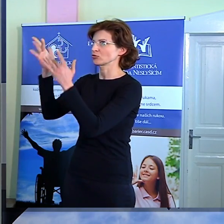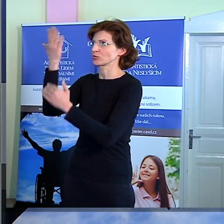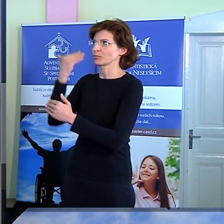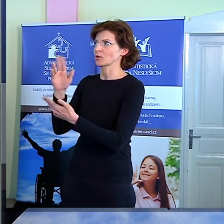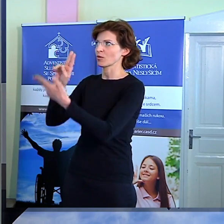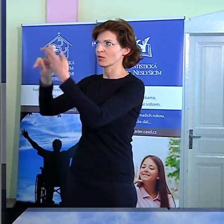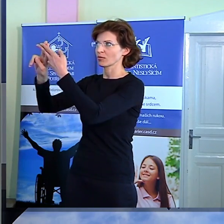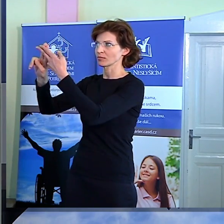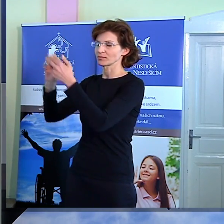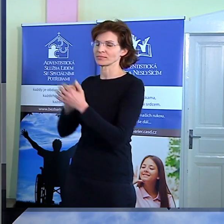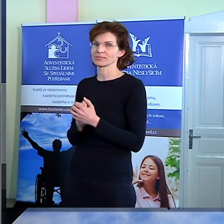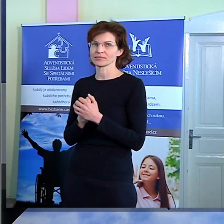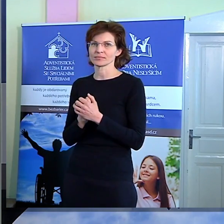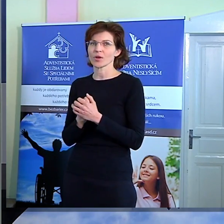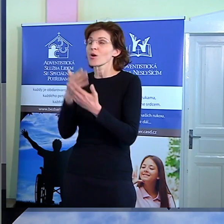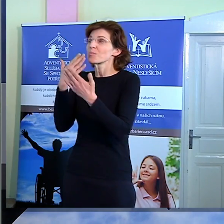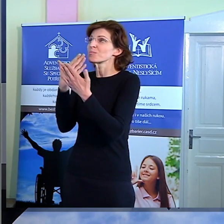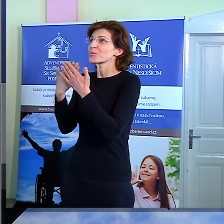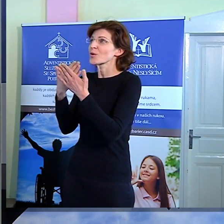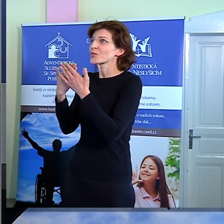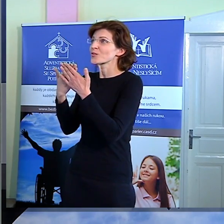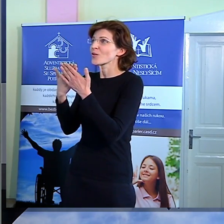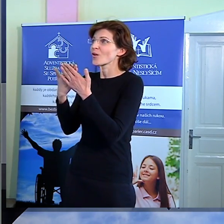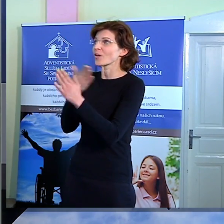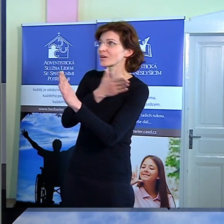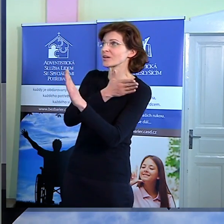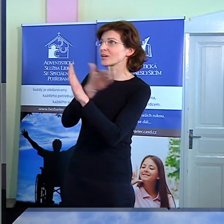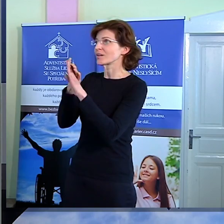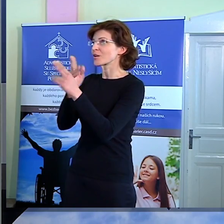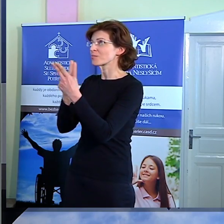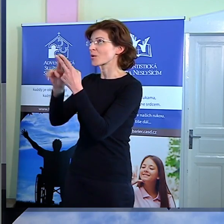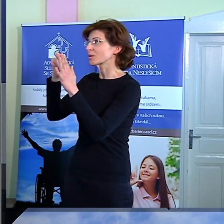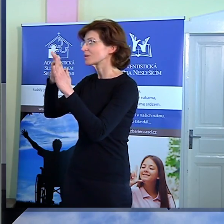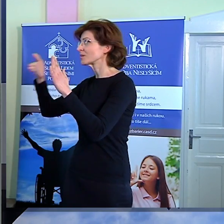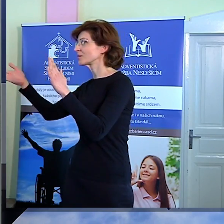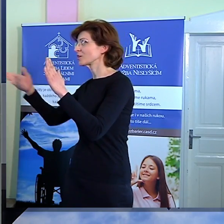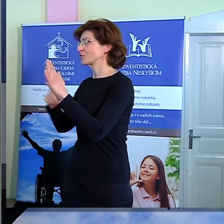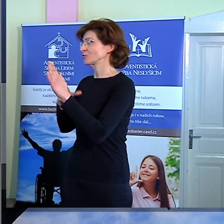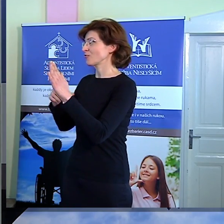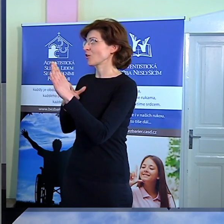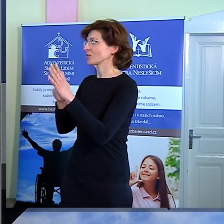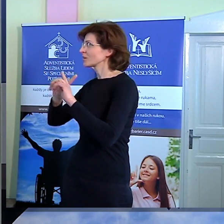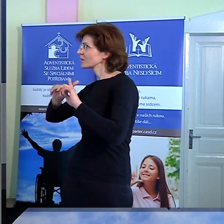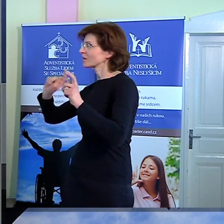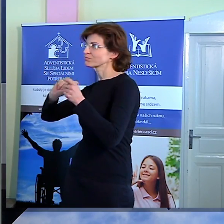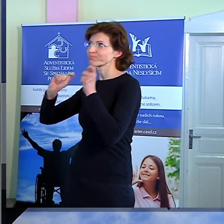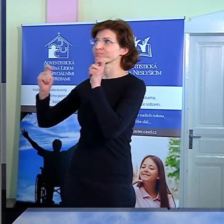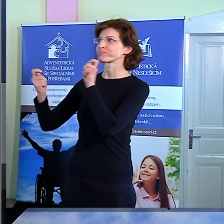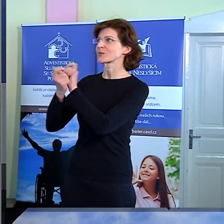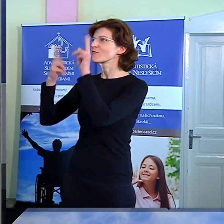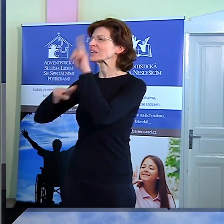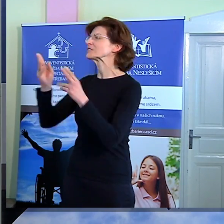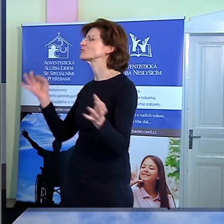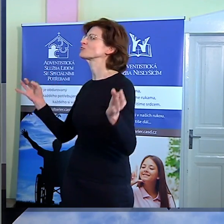A to ten jeho život udělalo šťastnější, smysluplnější přes